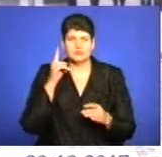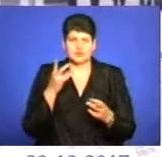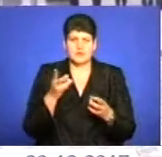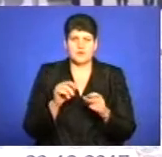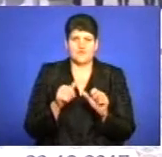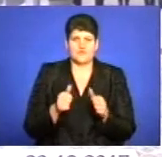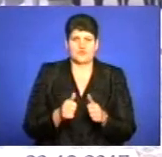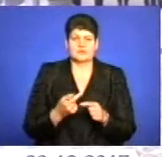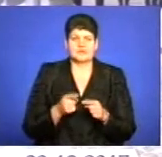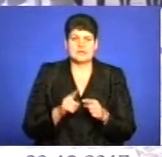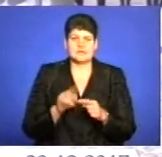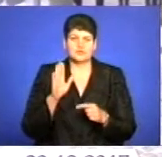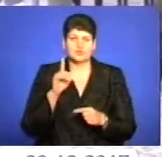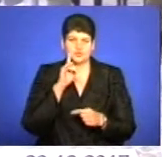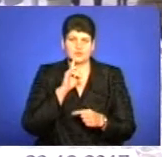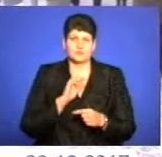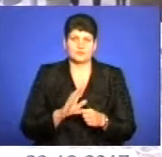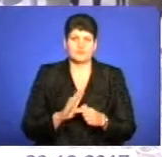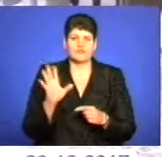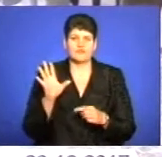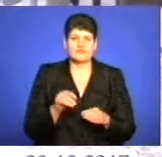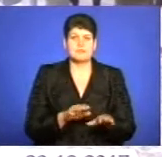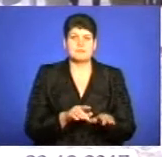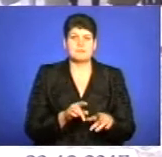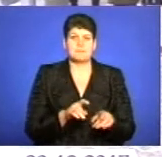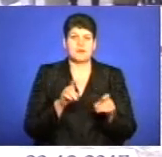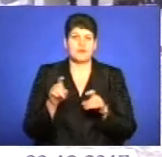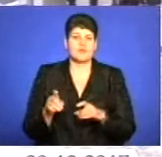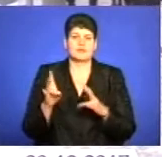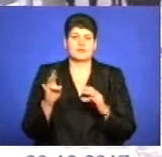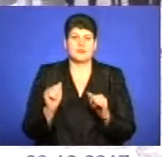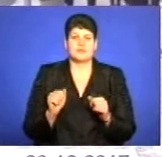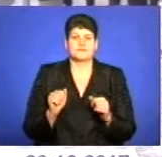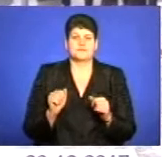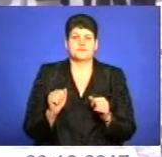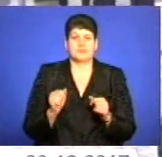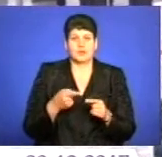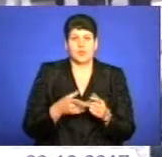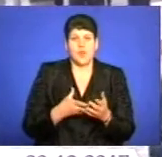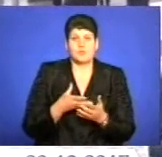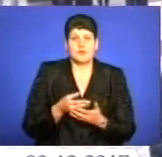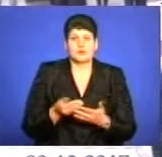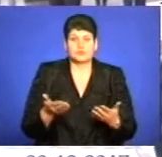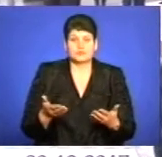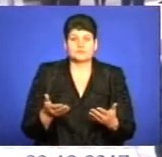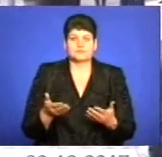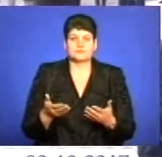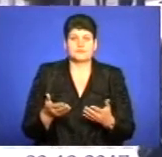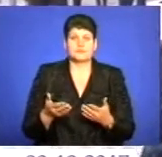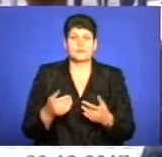оформити, тому що це буде набагато зручніше. Всі переходять тепер на таку оплату. Так що